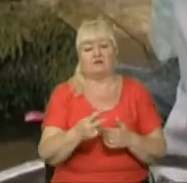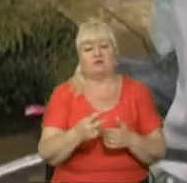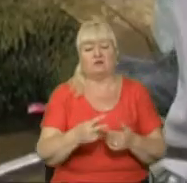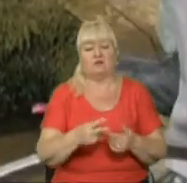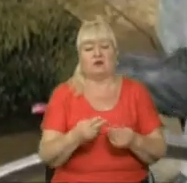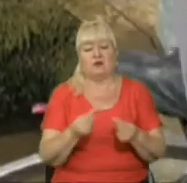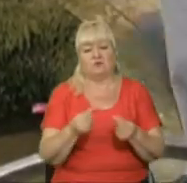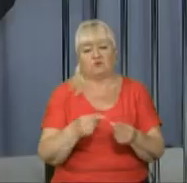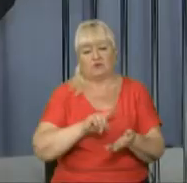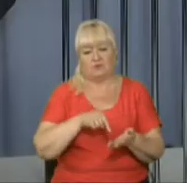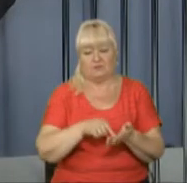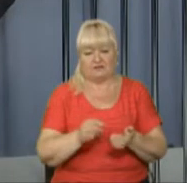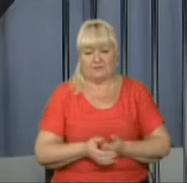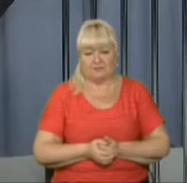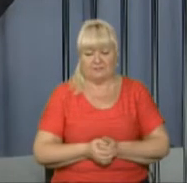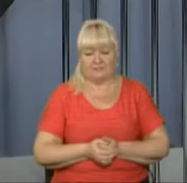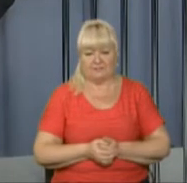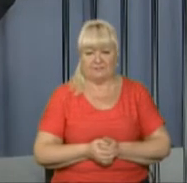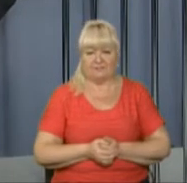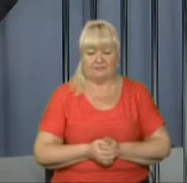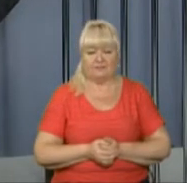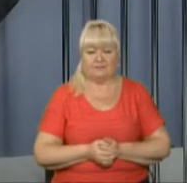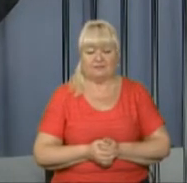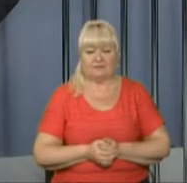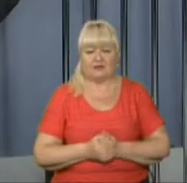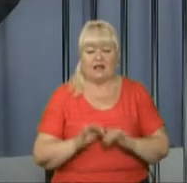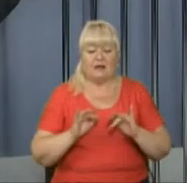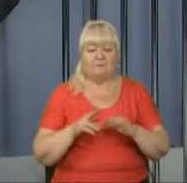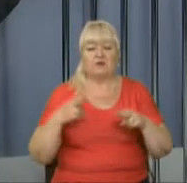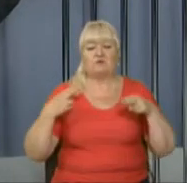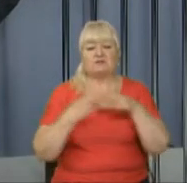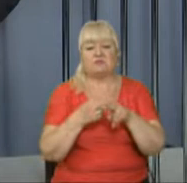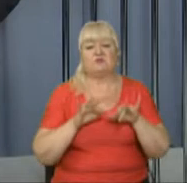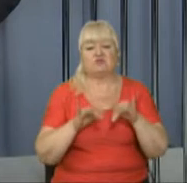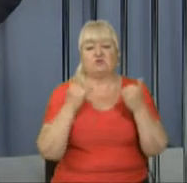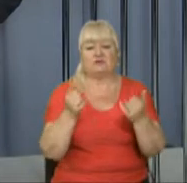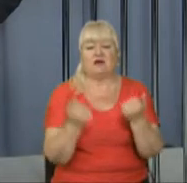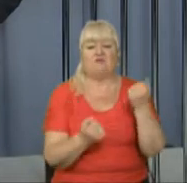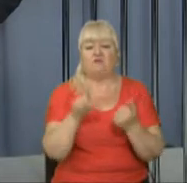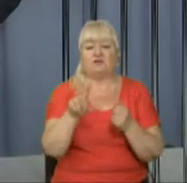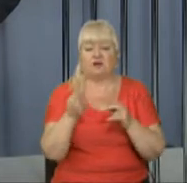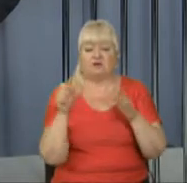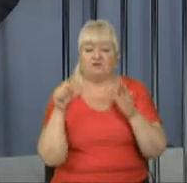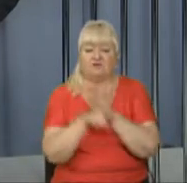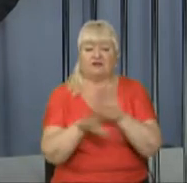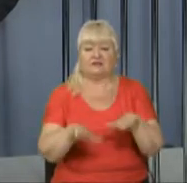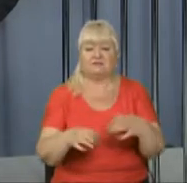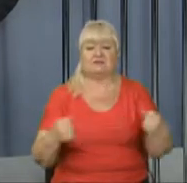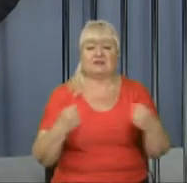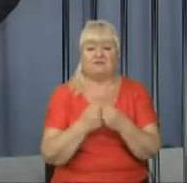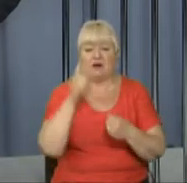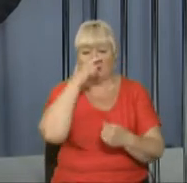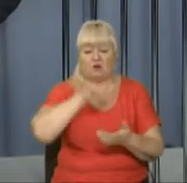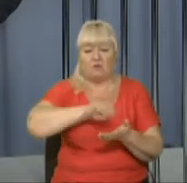Анатолій Кірячук, ЮАЛьвів. Міру запобіжного заходу для водія, який втік з місця аварії у Бориславі, обиратимуть